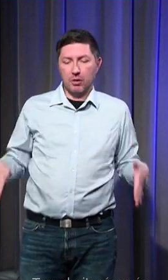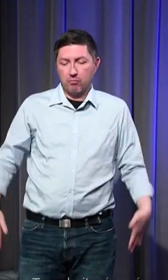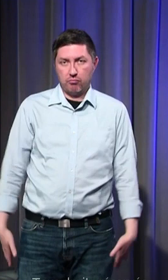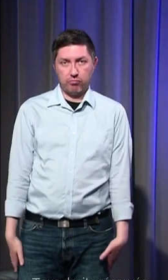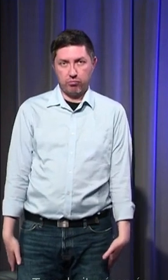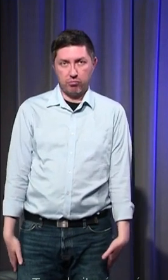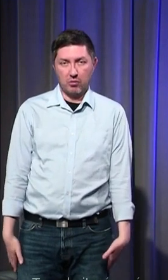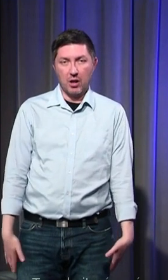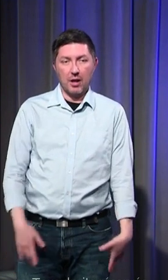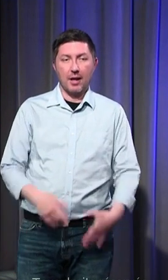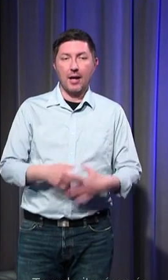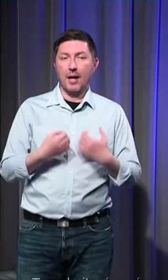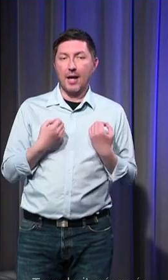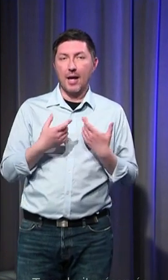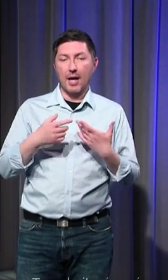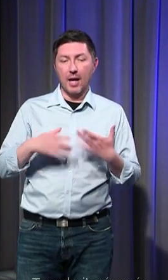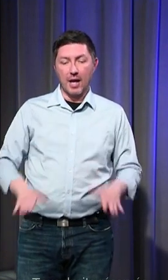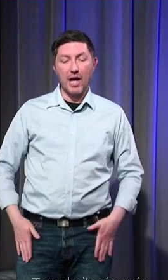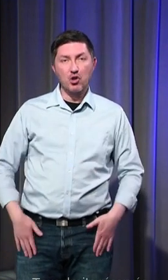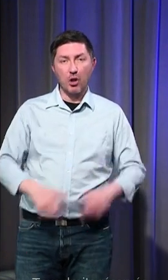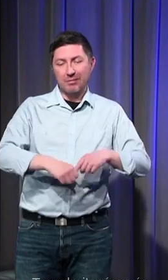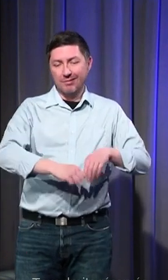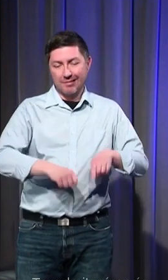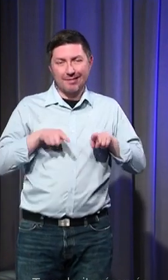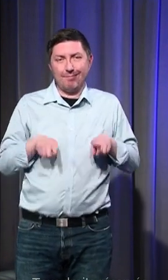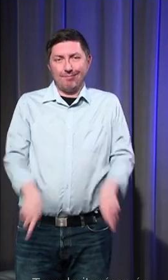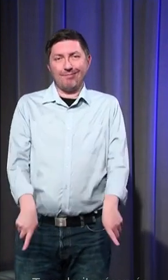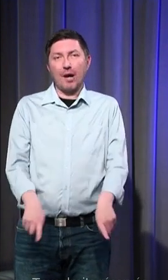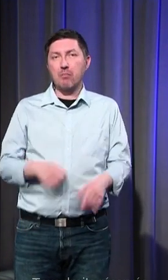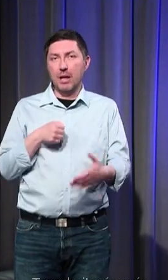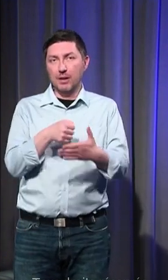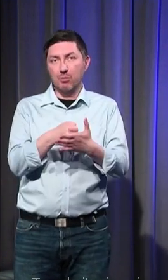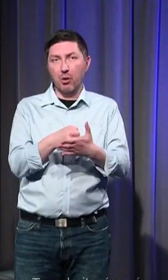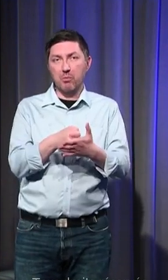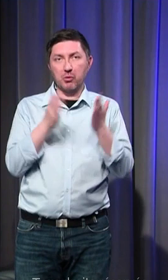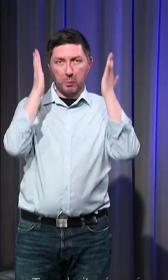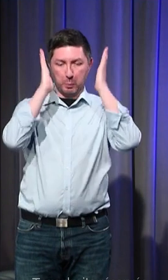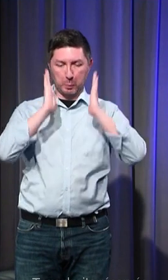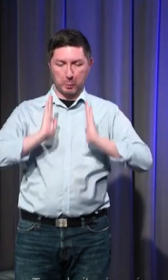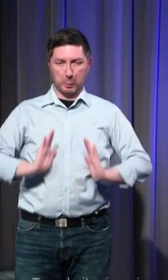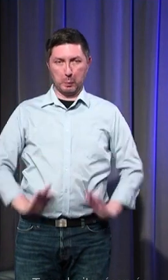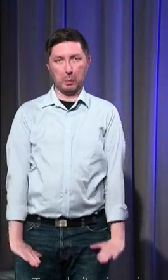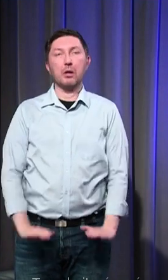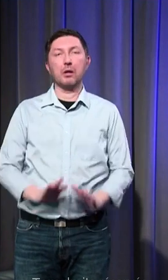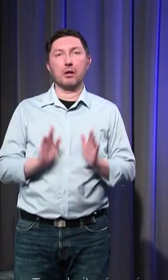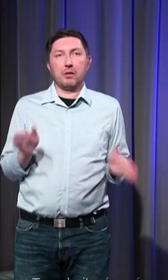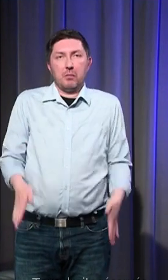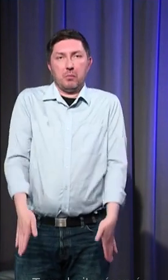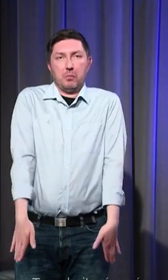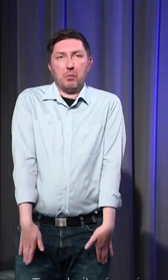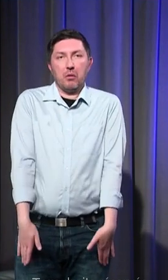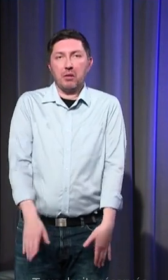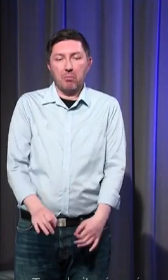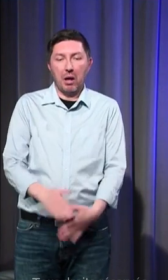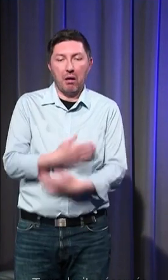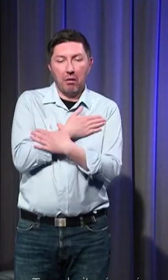tire au maximum les jambes ce qui fait qu'on a un squelette qui est extrêmement contraint les membres supérieurs ne sont pas repliés